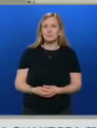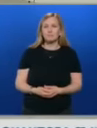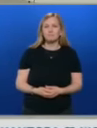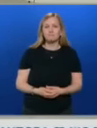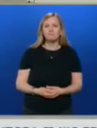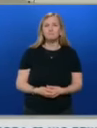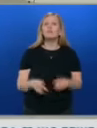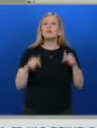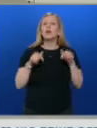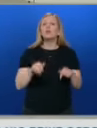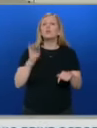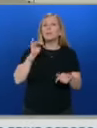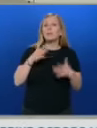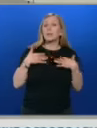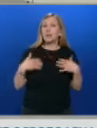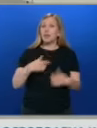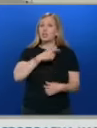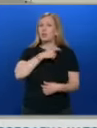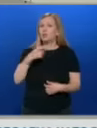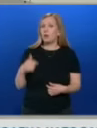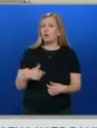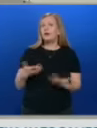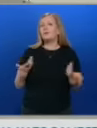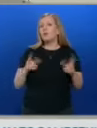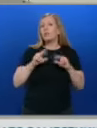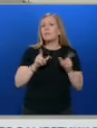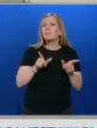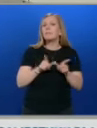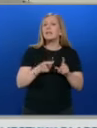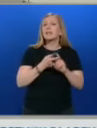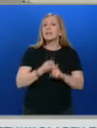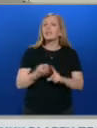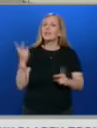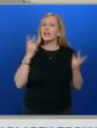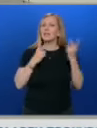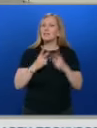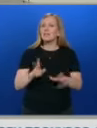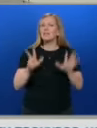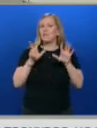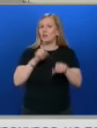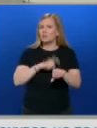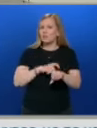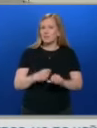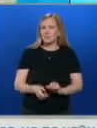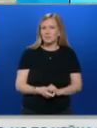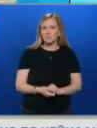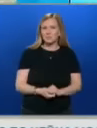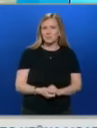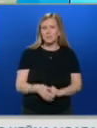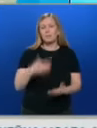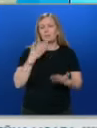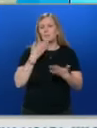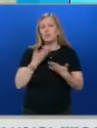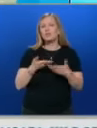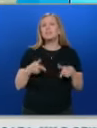Малко тук ще бъдат и нашите национали и какво ще каже Младен Крастайч. Ще разберете, ако гледате централната ни емисия малко преди 21 часа. Стефан,